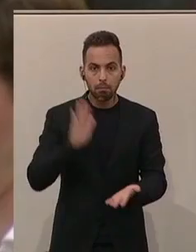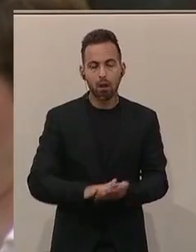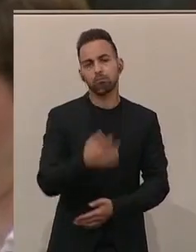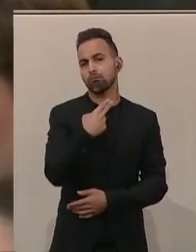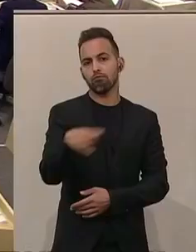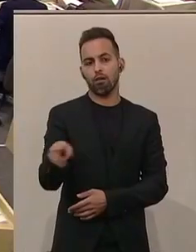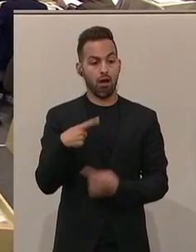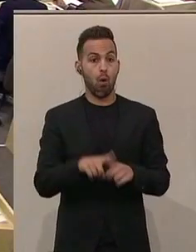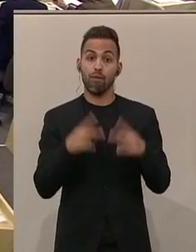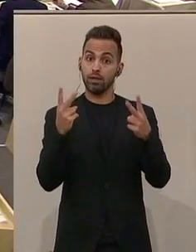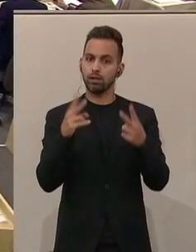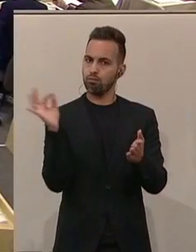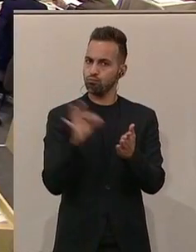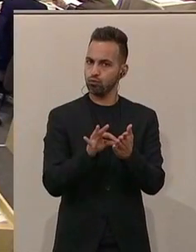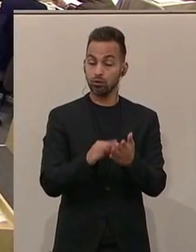wichtiger Punkt.